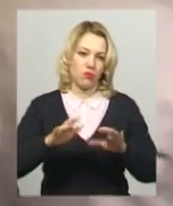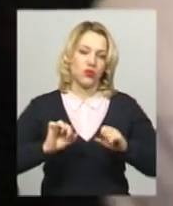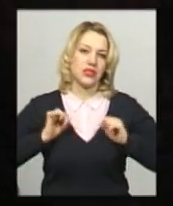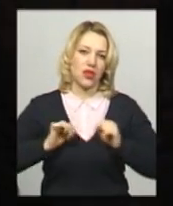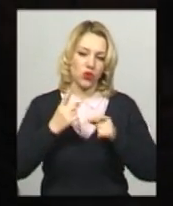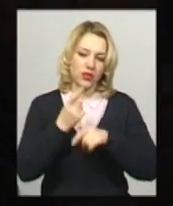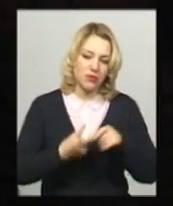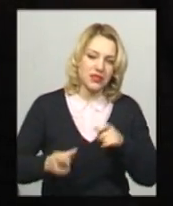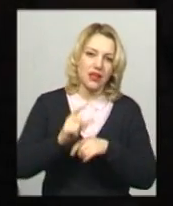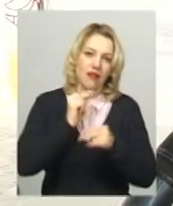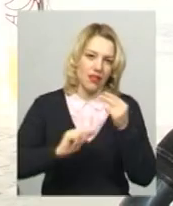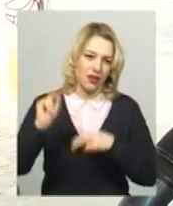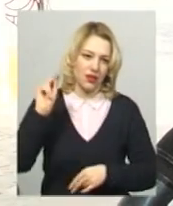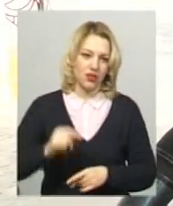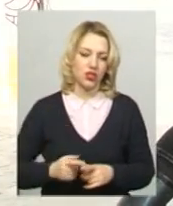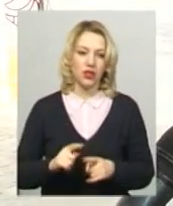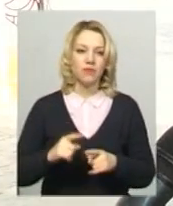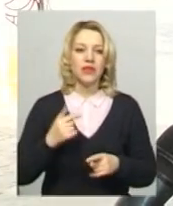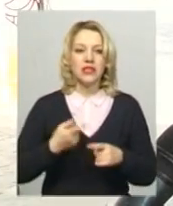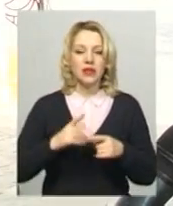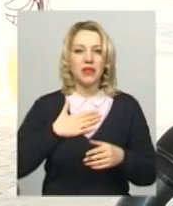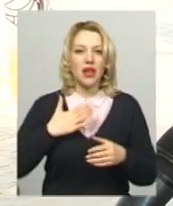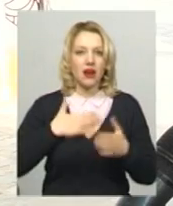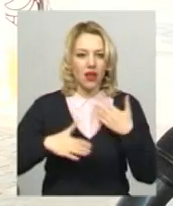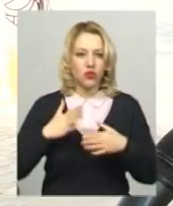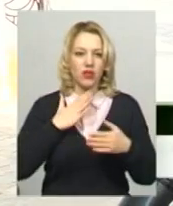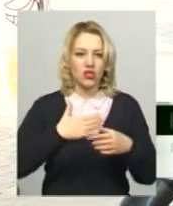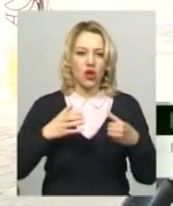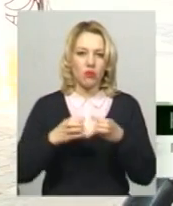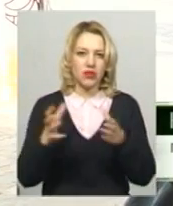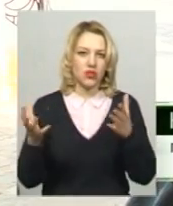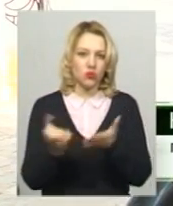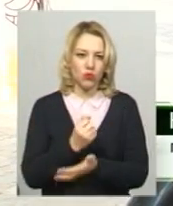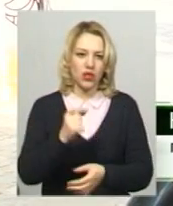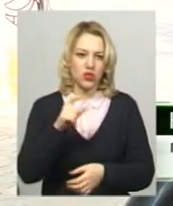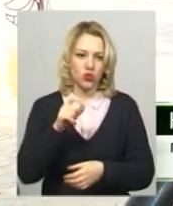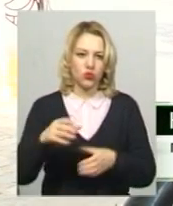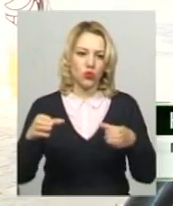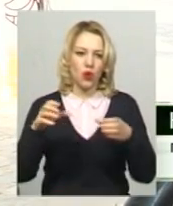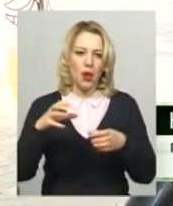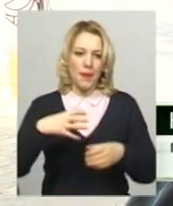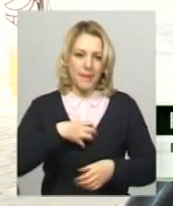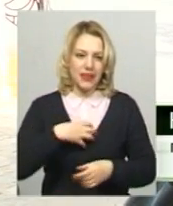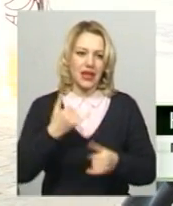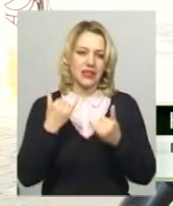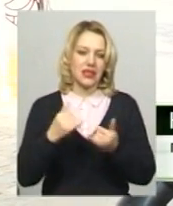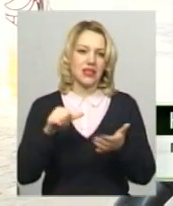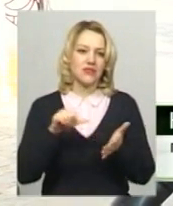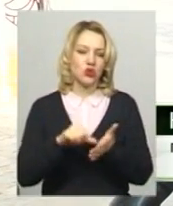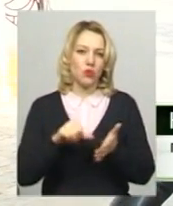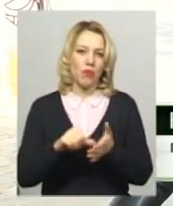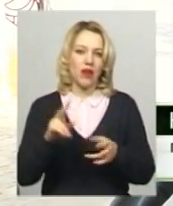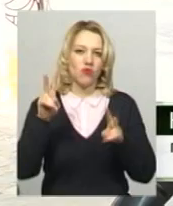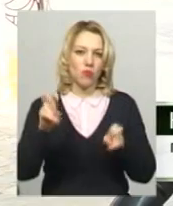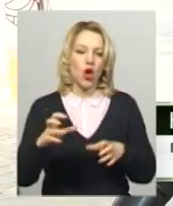одним із кращих. І це мене радує. Наша команда вже здобула золоту медаль та зараз виступає у номінації